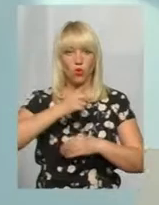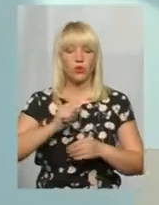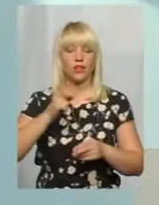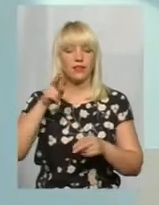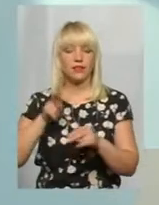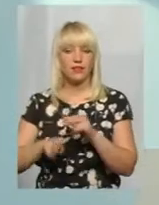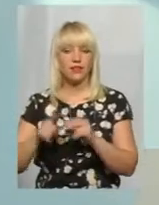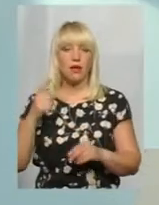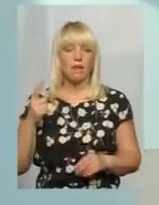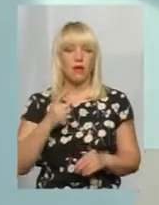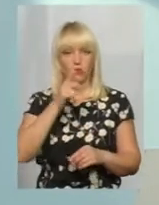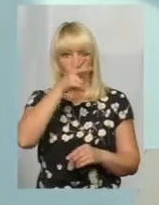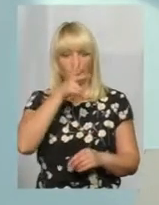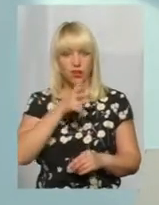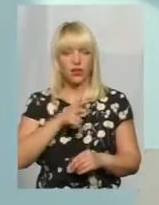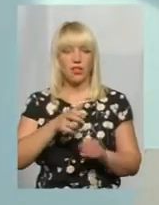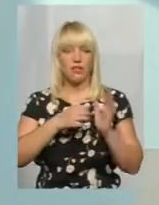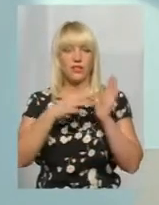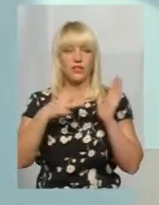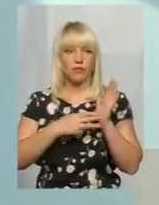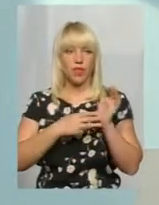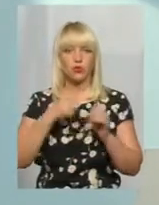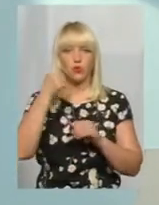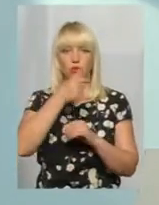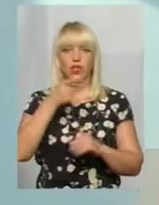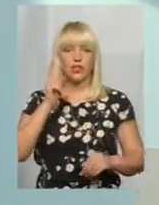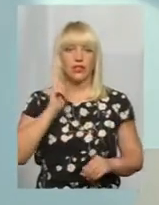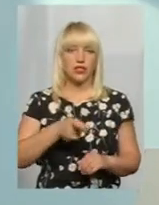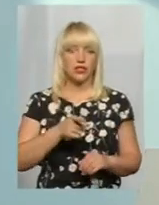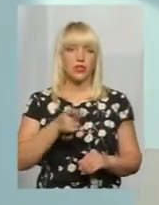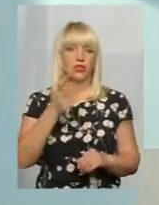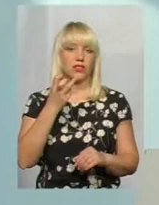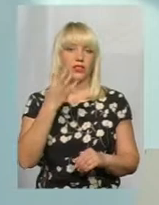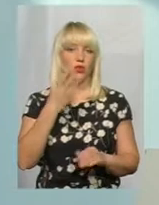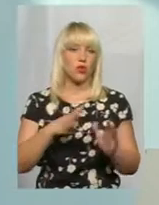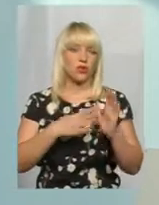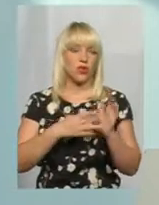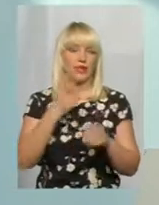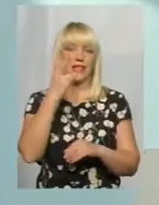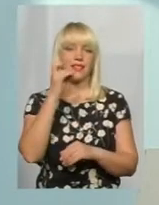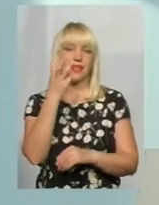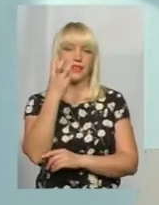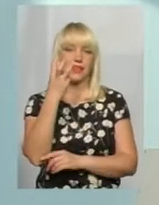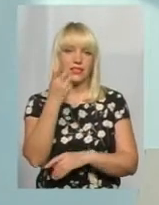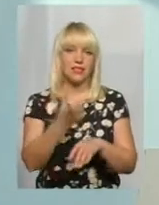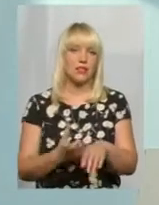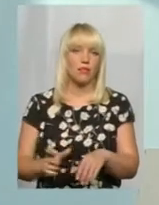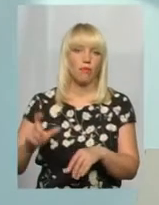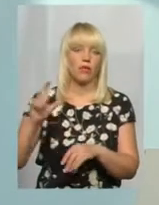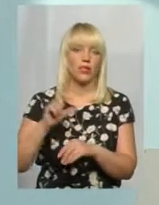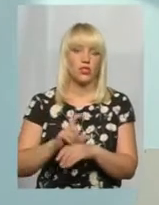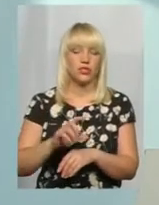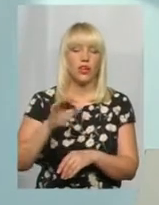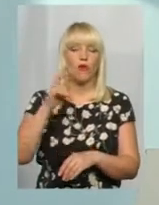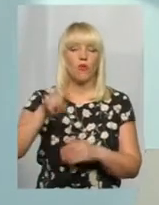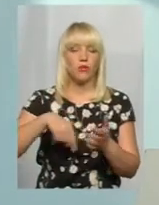2018 року в нас 1349. Тобто, практично на 300 хворих в місті Хмельницькому збільшилось хворих на цукровий